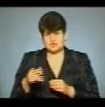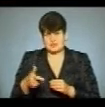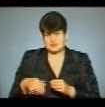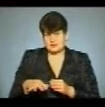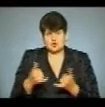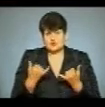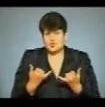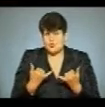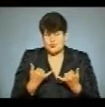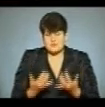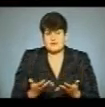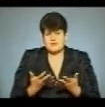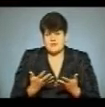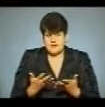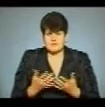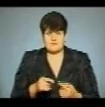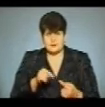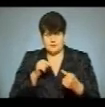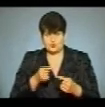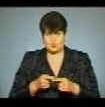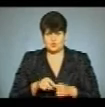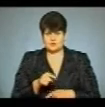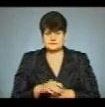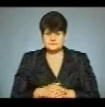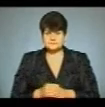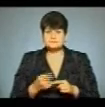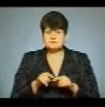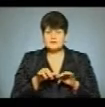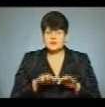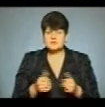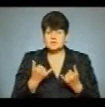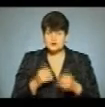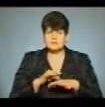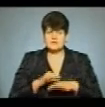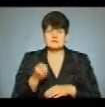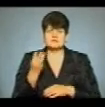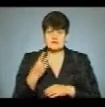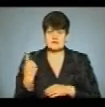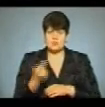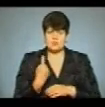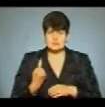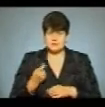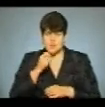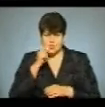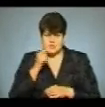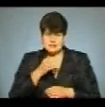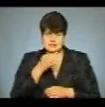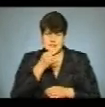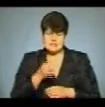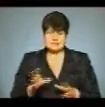Тому сьогодні, ясно, ми протестуємо проти цього. Такі ж акції сьогодні провели в 13 областях України, повідомила